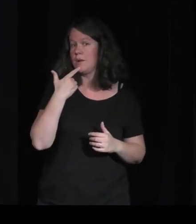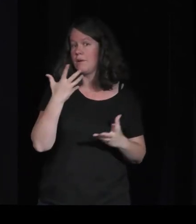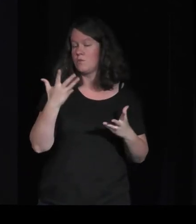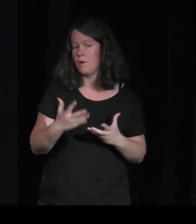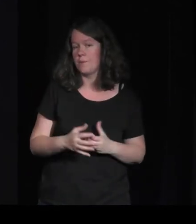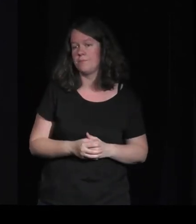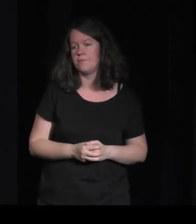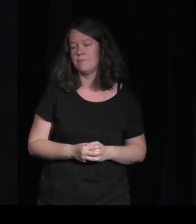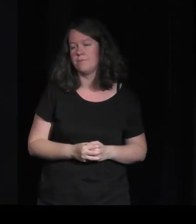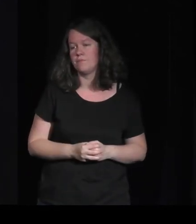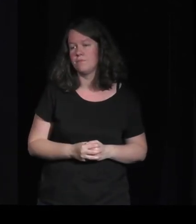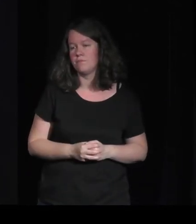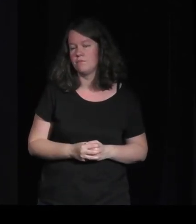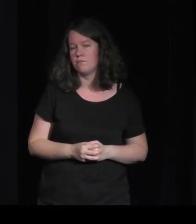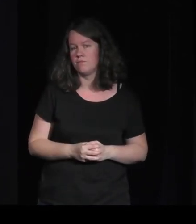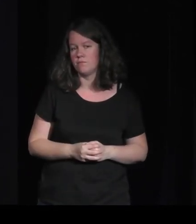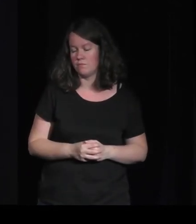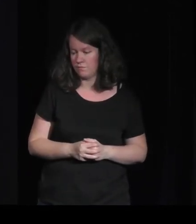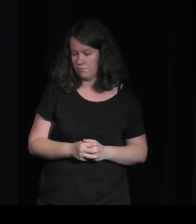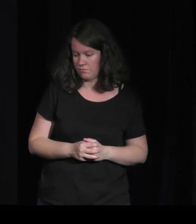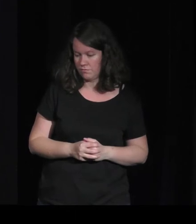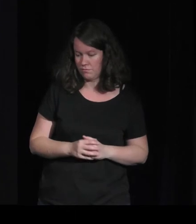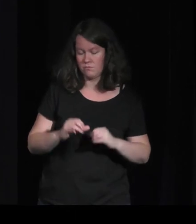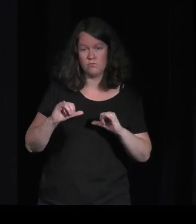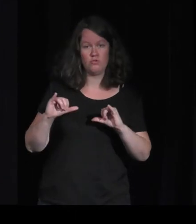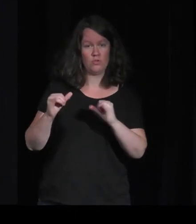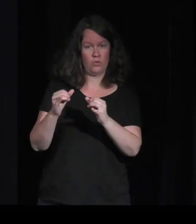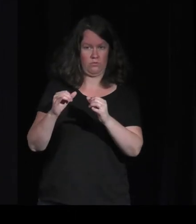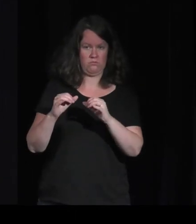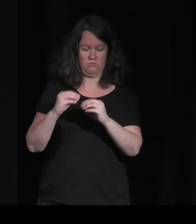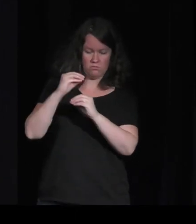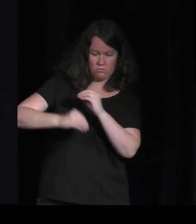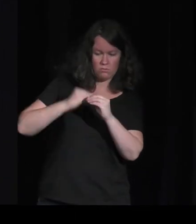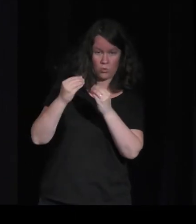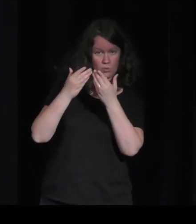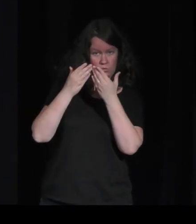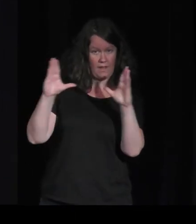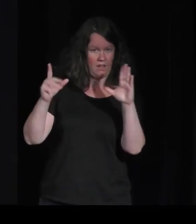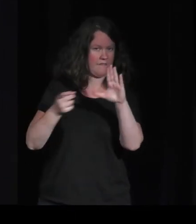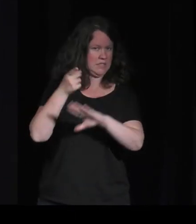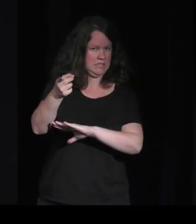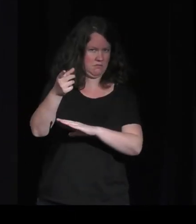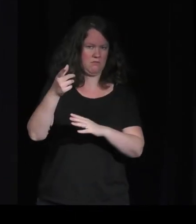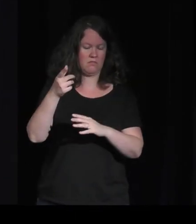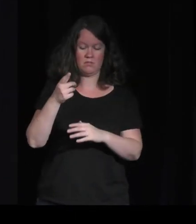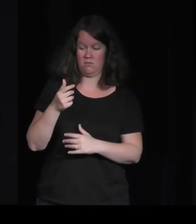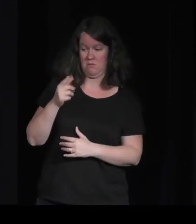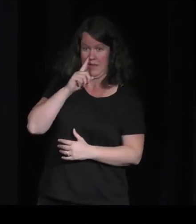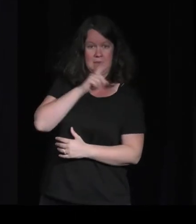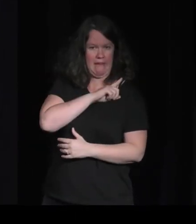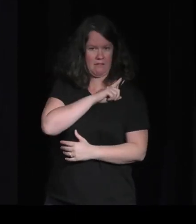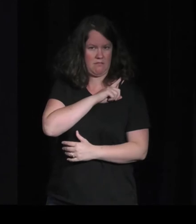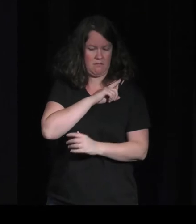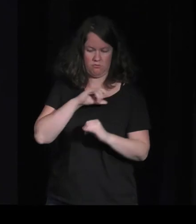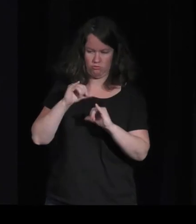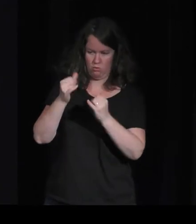qu'est-ce qui est de l'intention... Parce qu'il y a des jeux, effectivement, l'open world, on voit bien qu'il est pensé pour produire ce type d'expérience-là. C'est-à-dire qu'on va